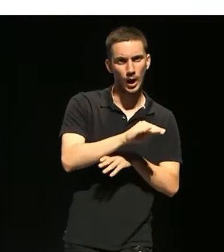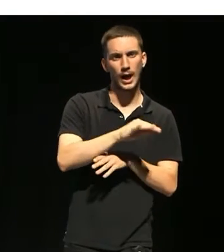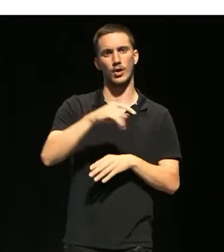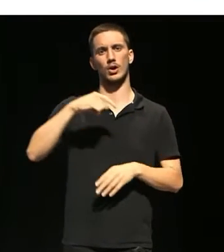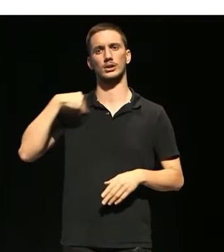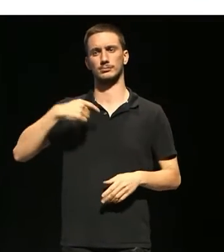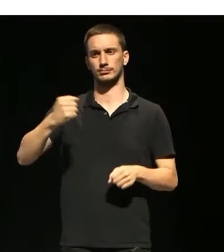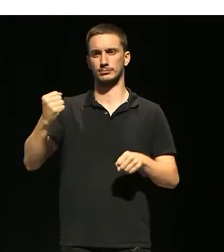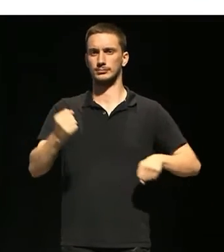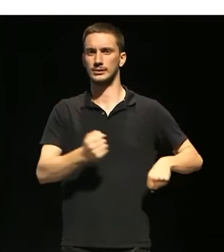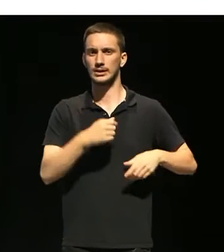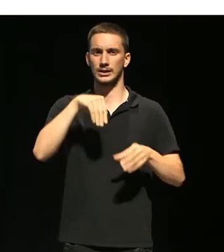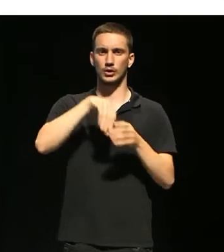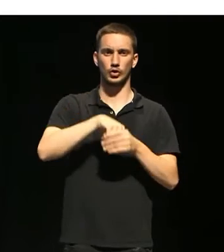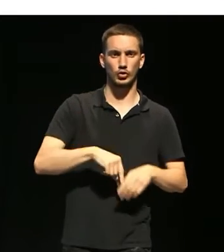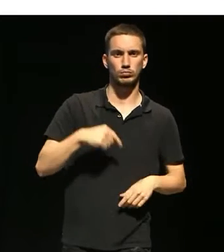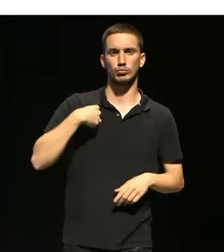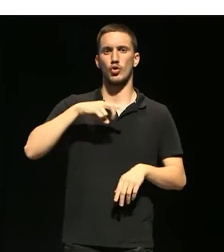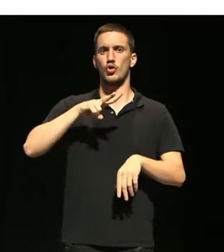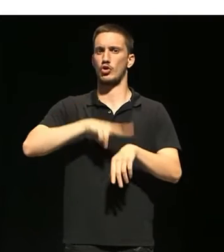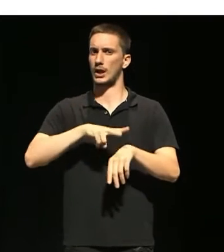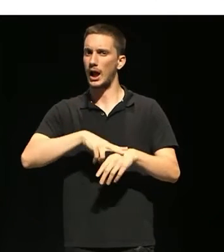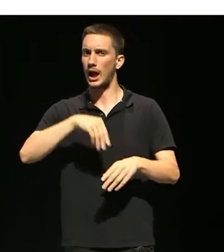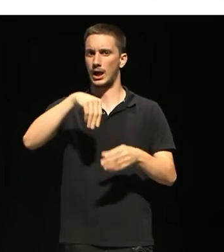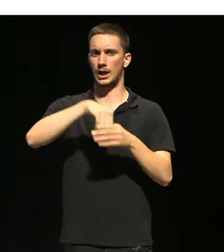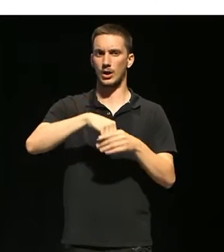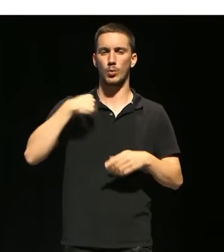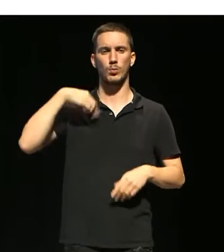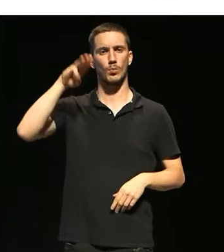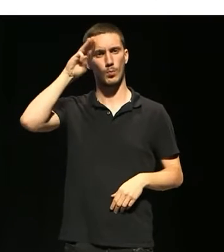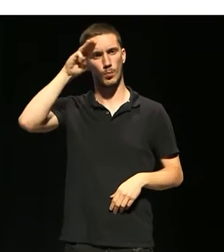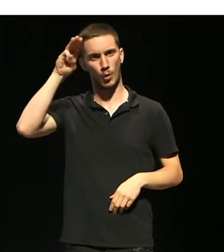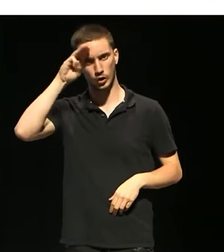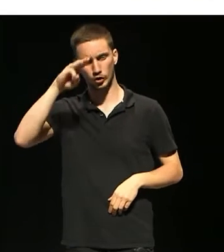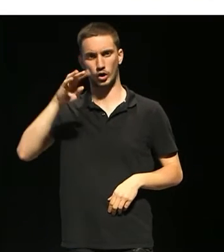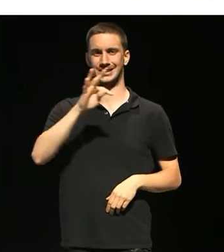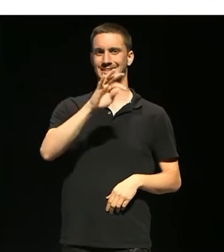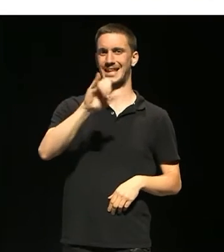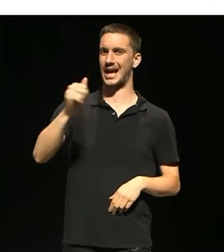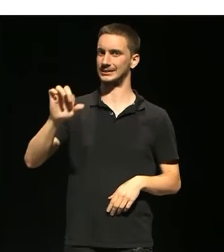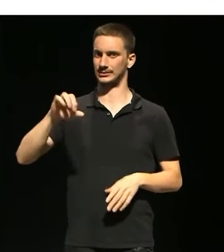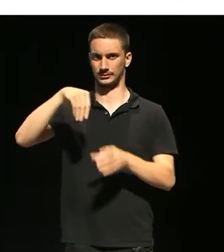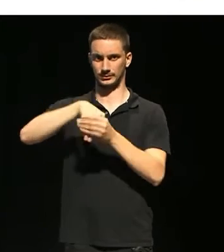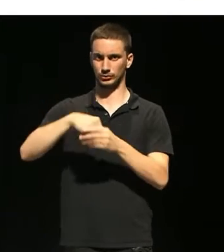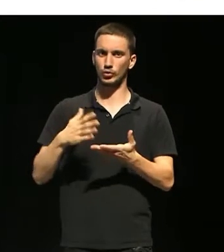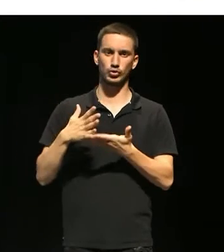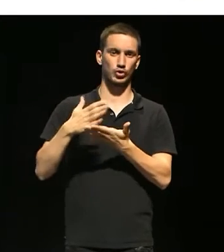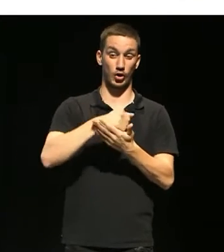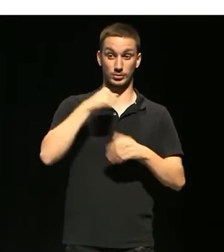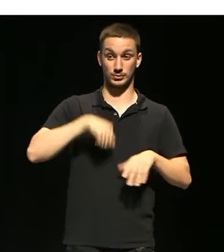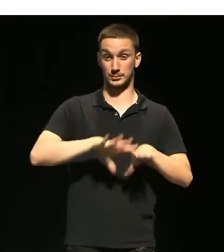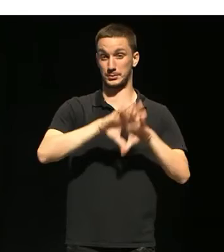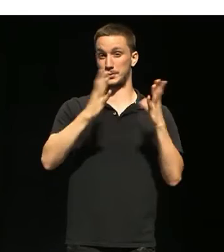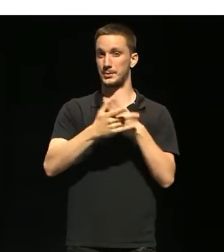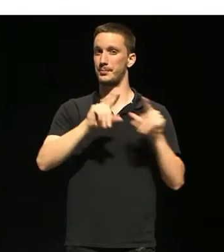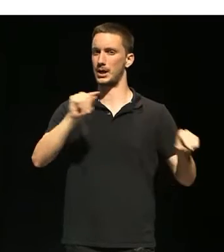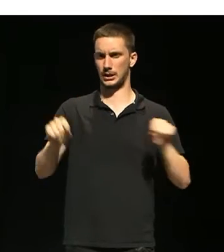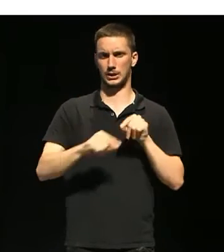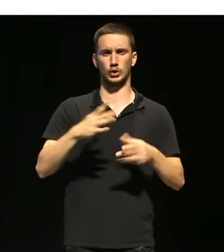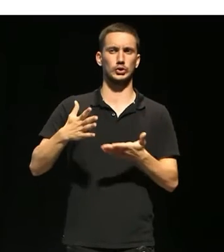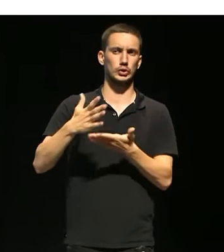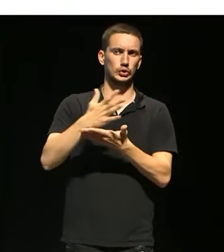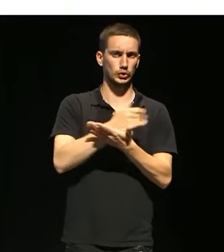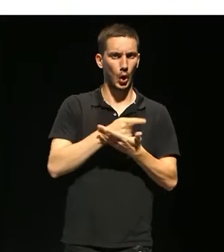de pas, les conserges, els docents, les teix, les monitores... Durant tota aquesta pandèmia, especialment, han estat a l'alçada,